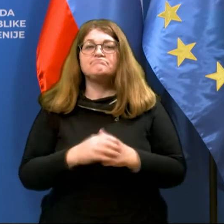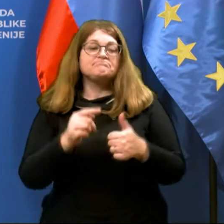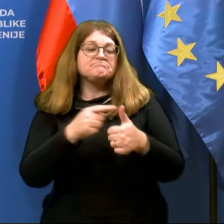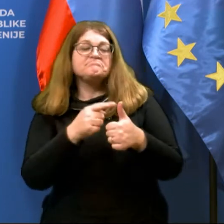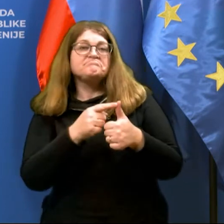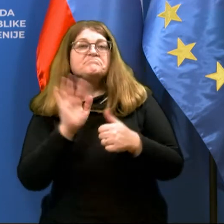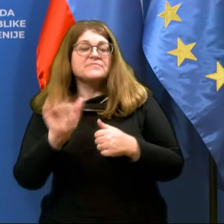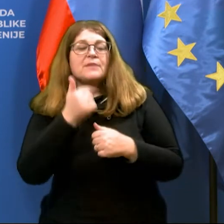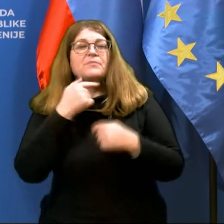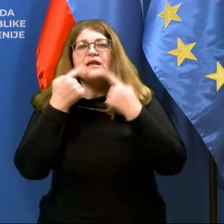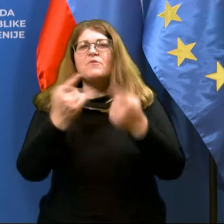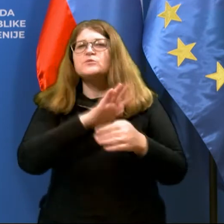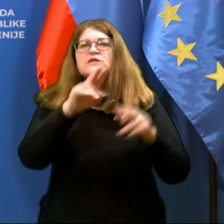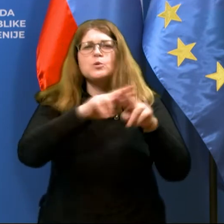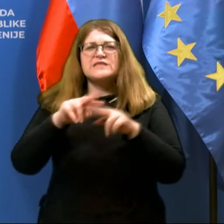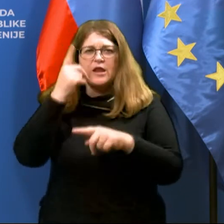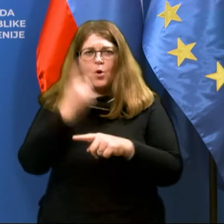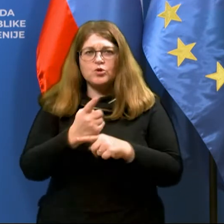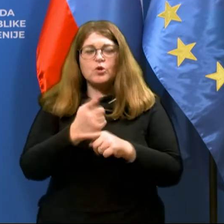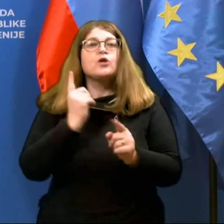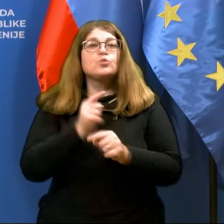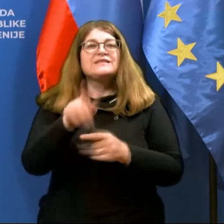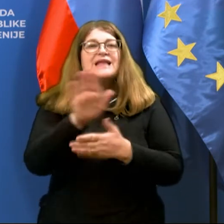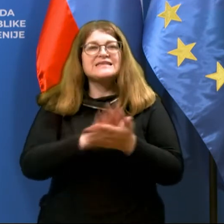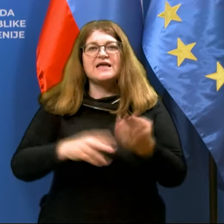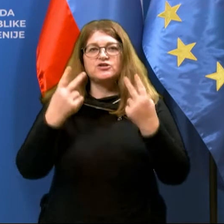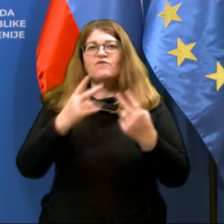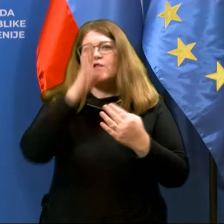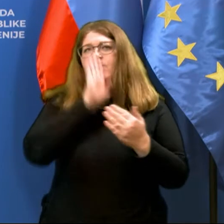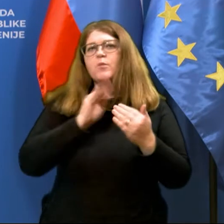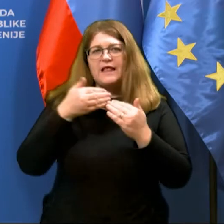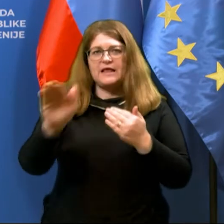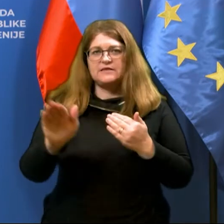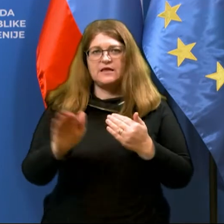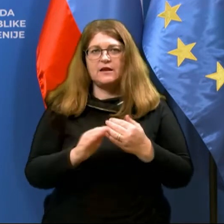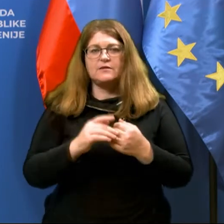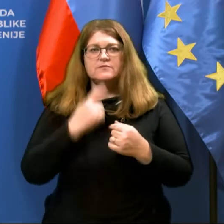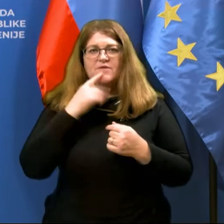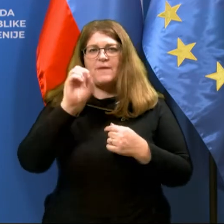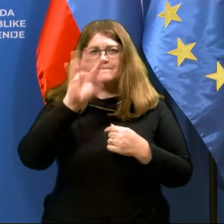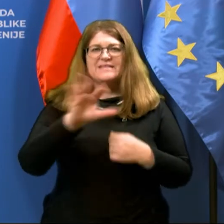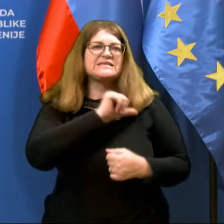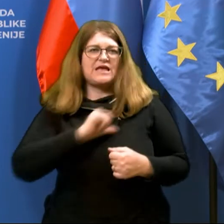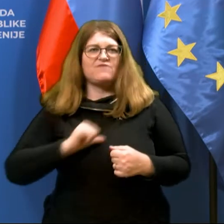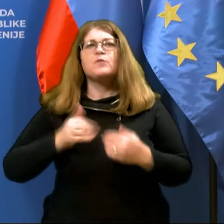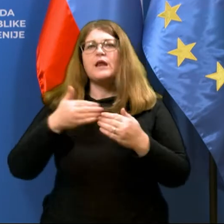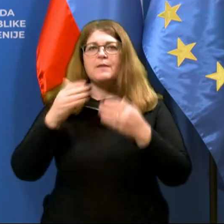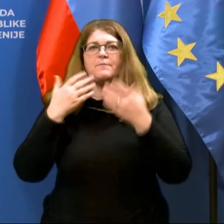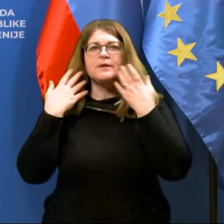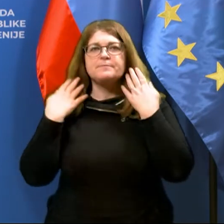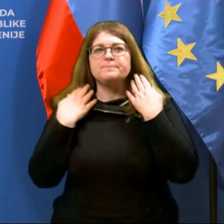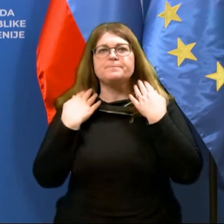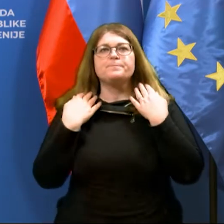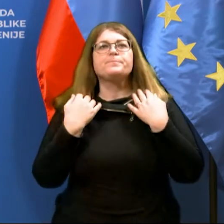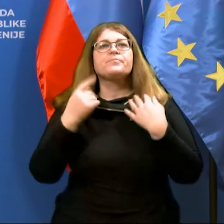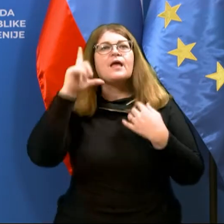naj povem, da tako kot vse ostali odloki, tudi ta odlok začne veljati z ponedelkom, torej ponedelkom 15.2. glavne